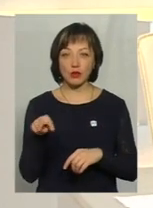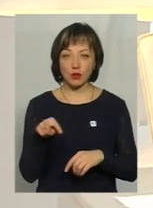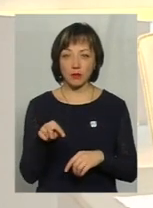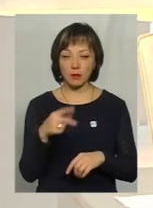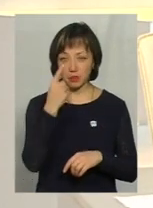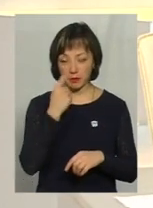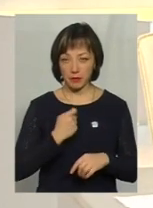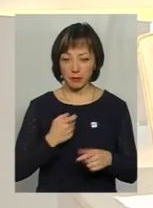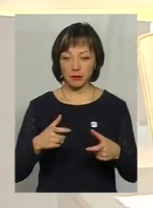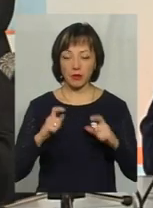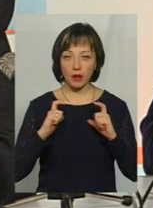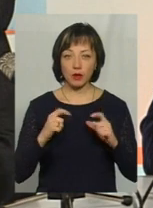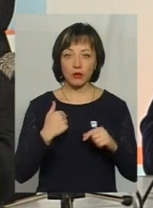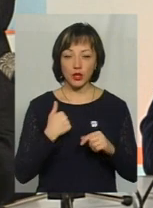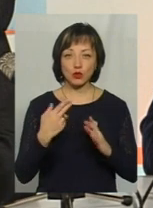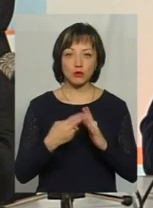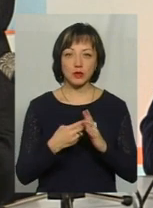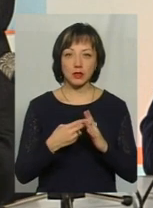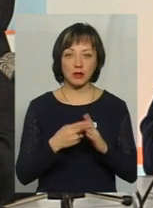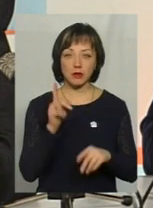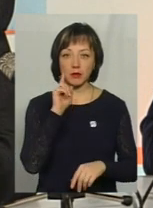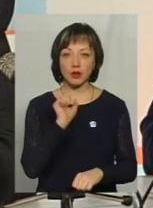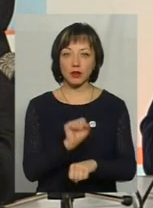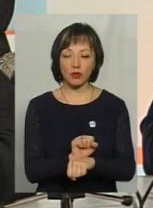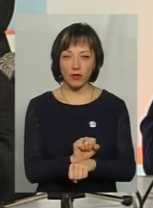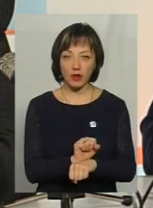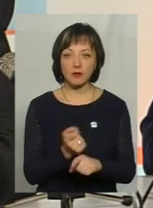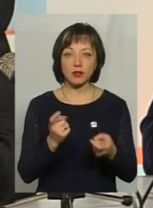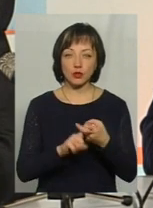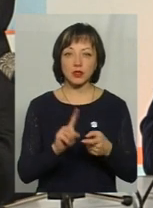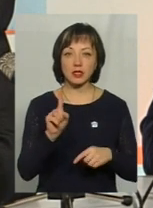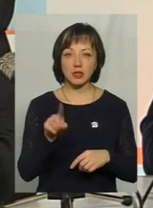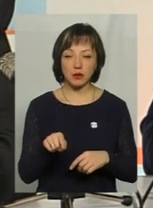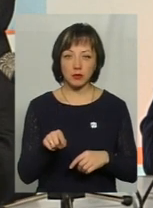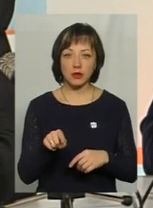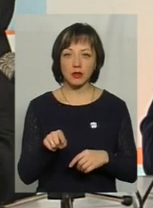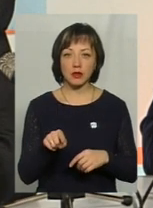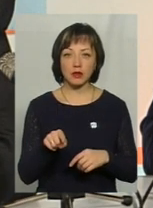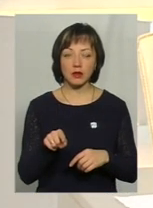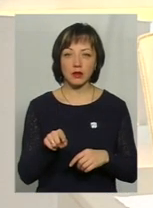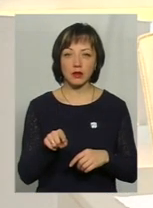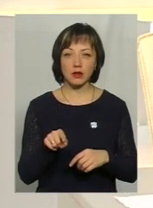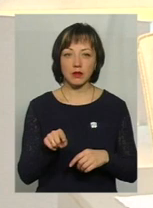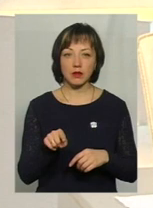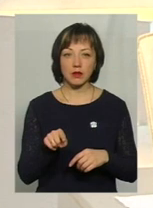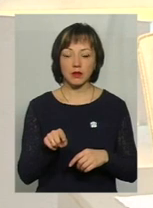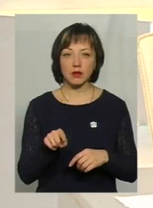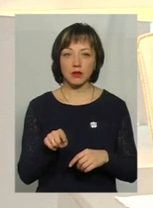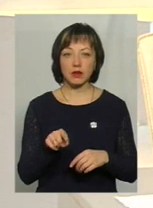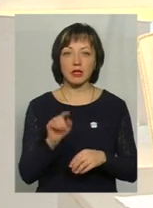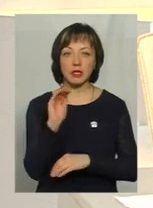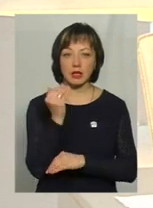прийшло повідомлення, що мені субсидію приостановили. Я спустили, вона є в субсидію, повинна субсидію 14